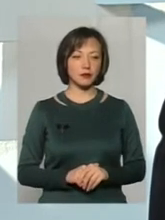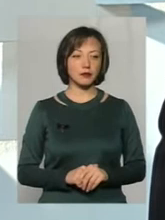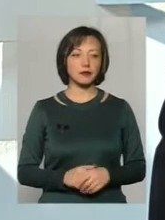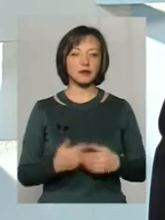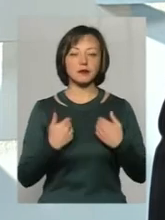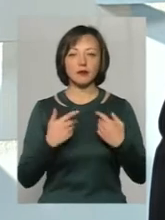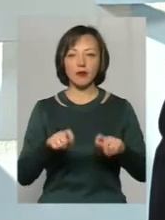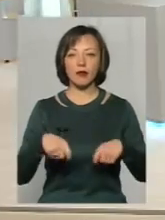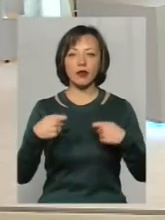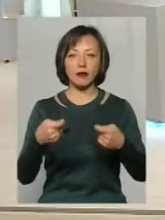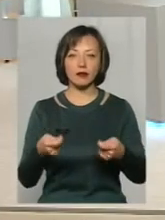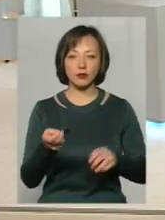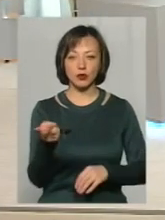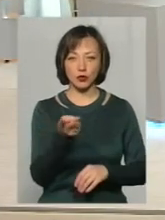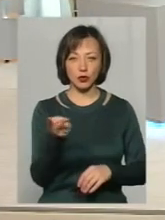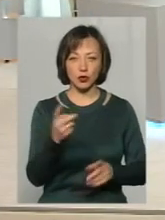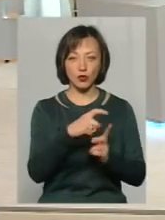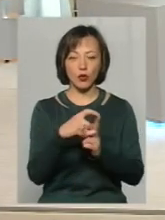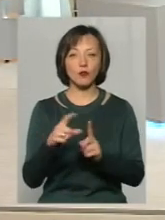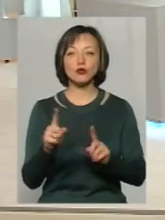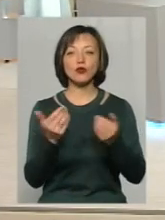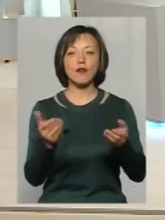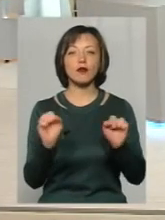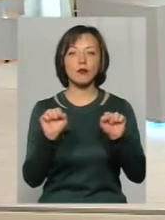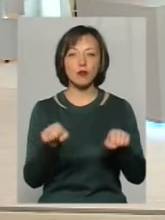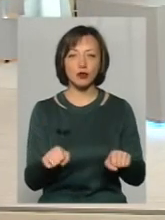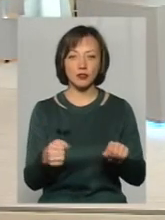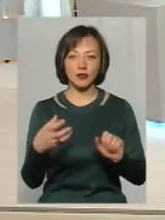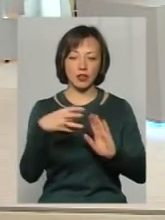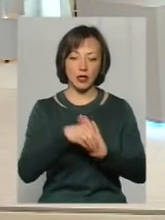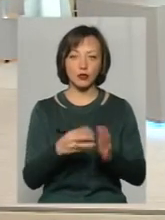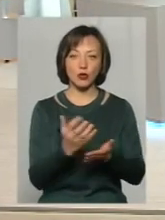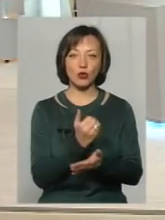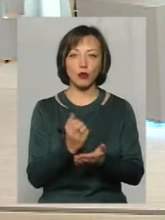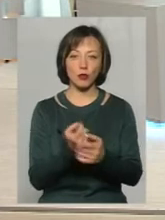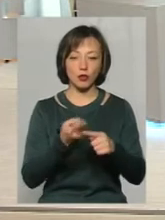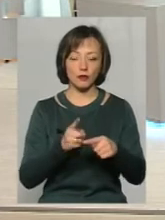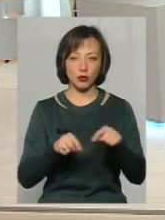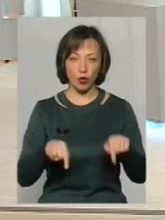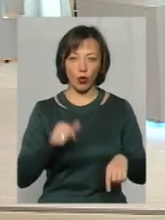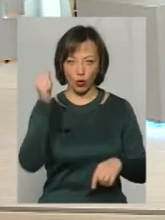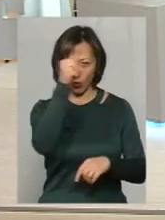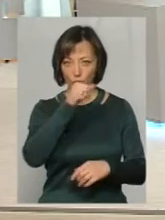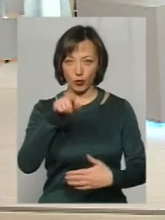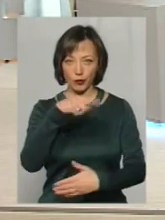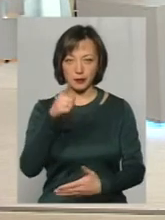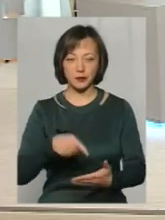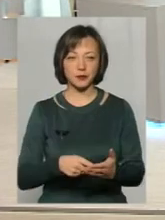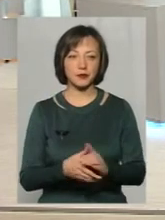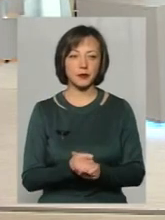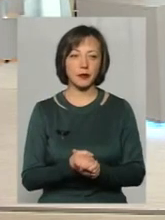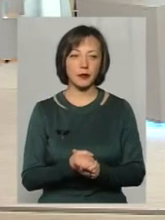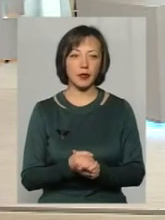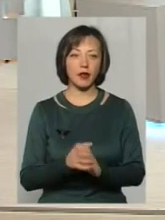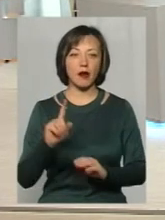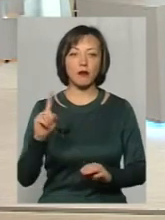слово пану Василю і пану Олексію. Що ви можете віднести до здобутків цього року? Ну, в першу чергу до здобутків,